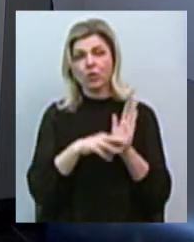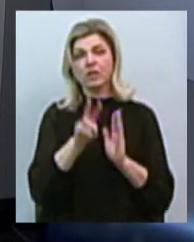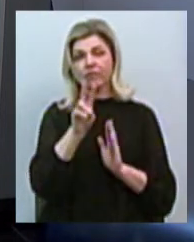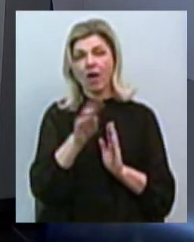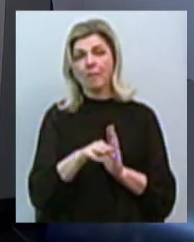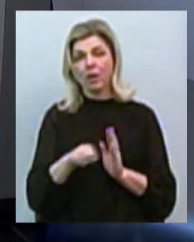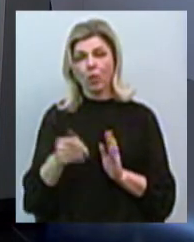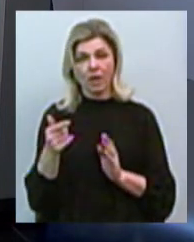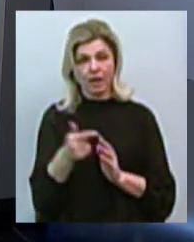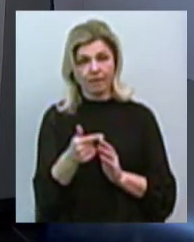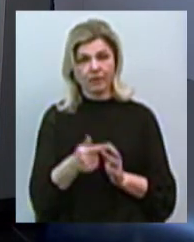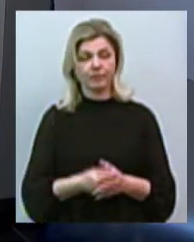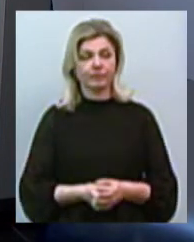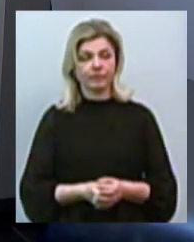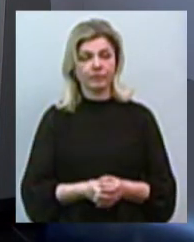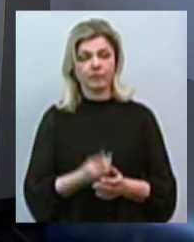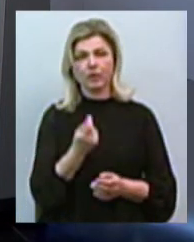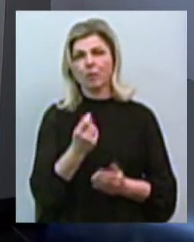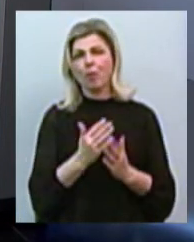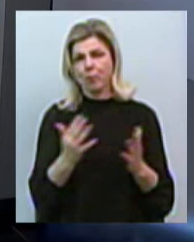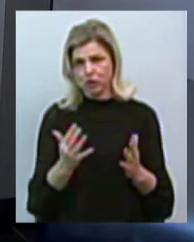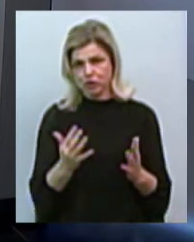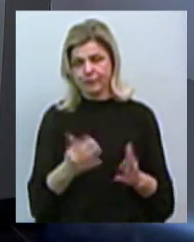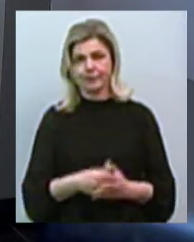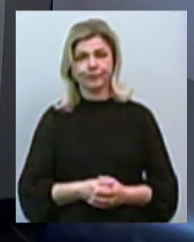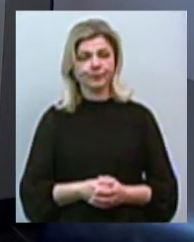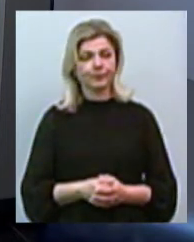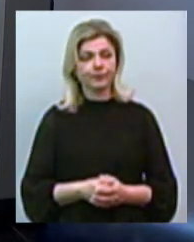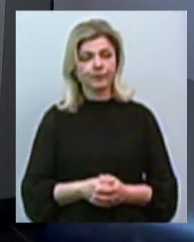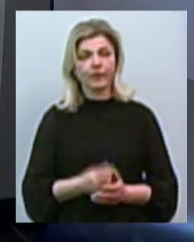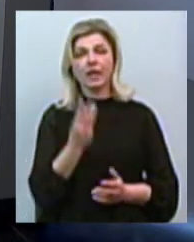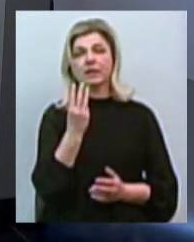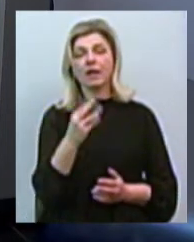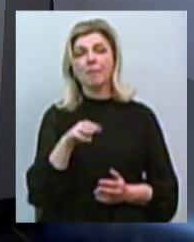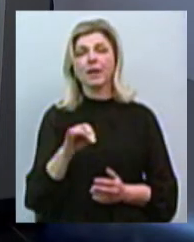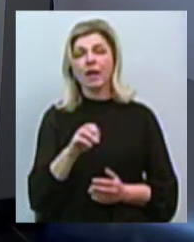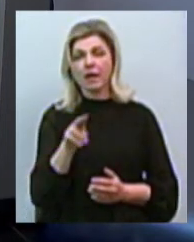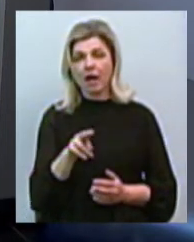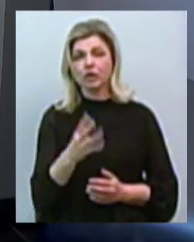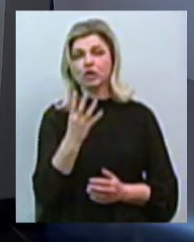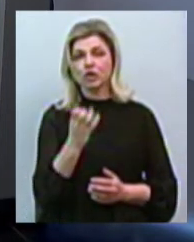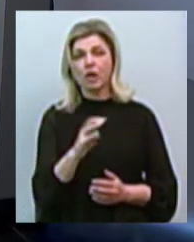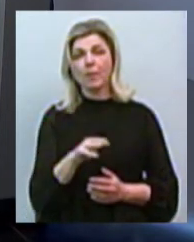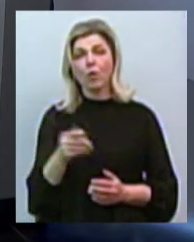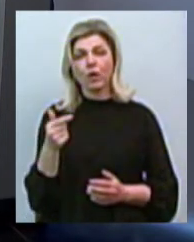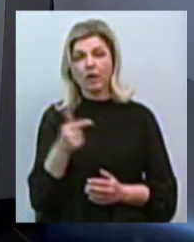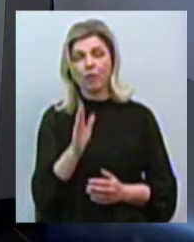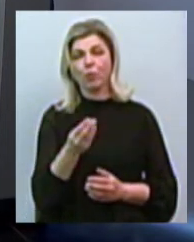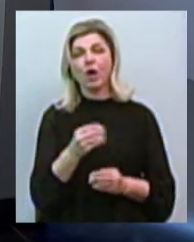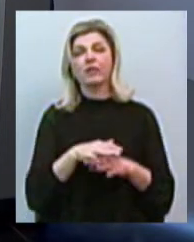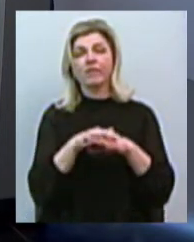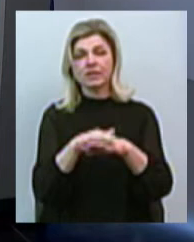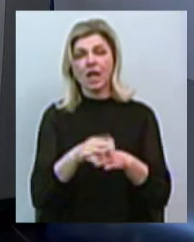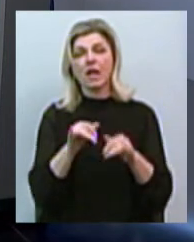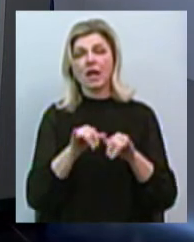гривень. Ні, трошки вище. 3 мільярди 400 мільйонів гривень буде інвестовано в розвиток